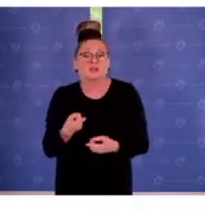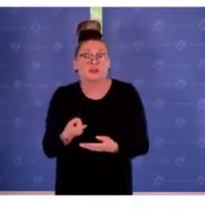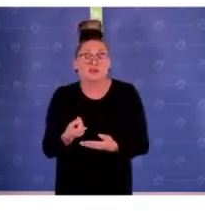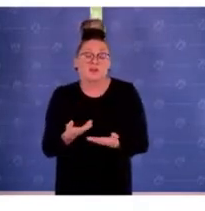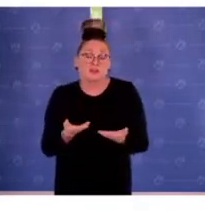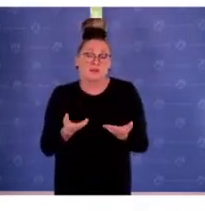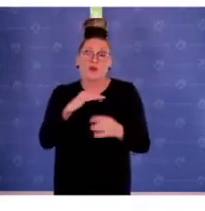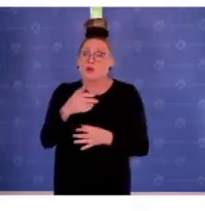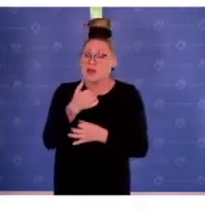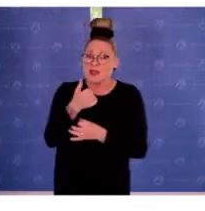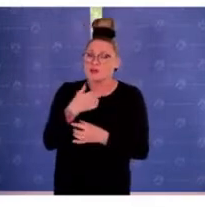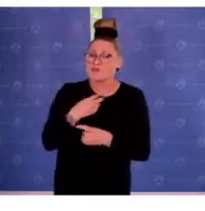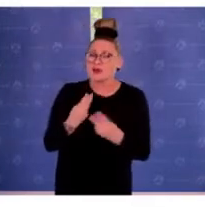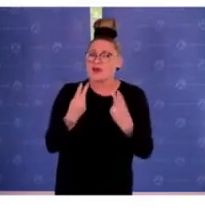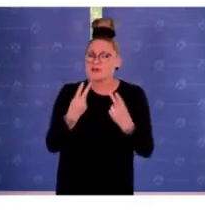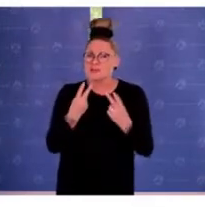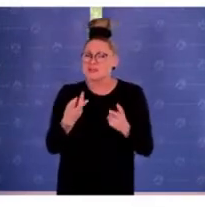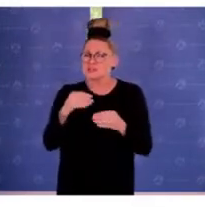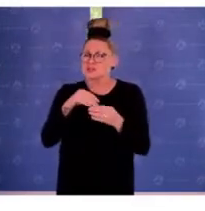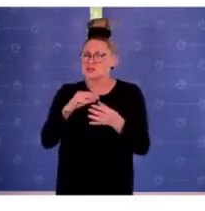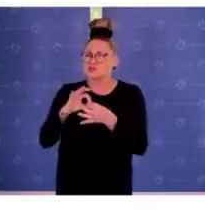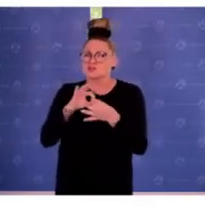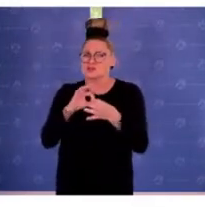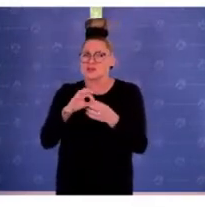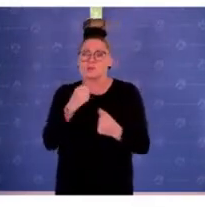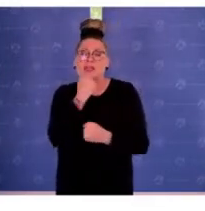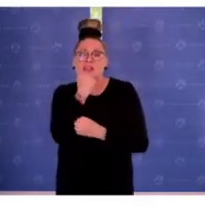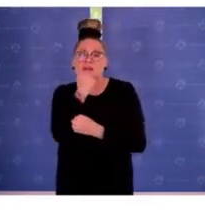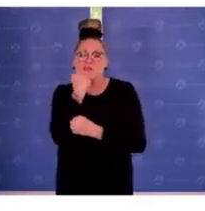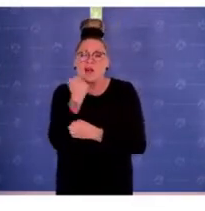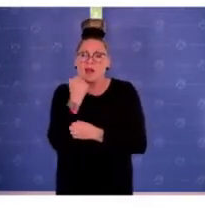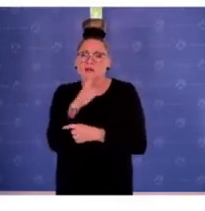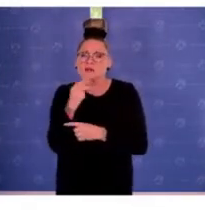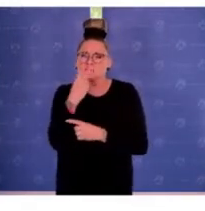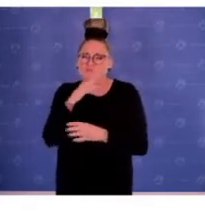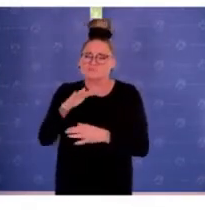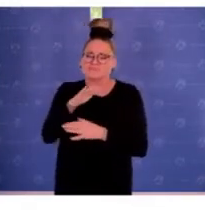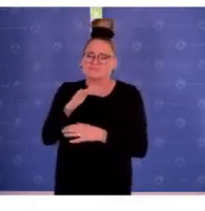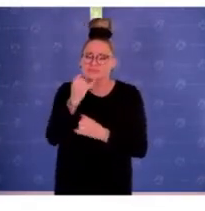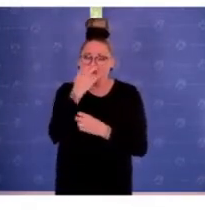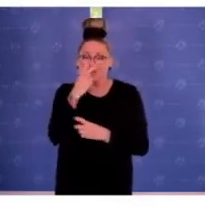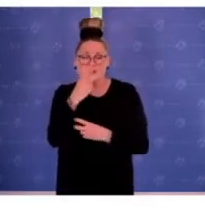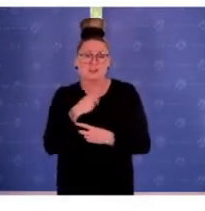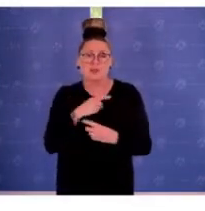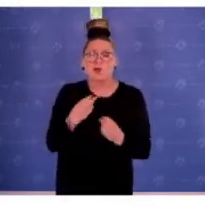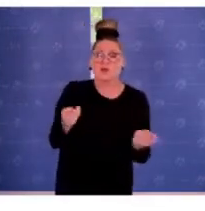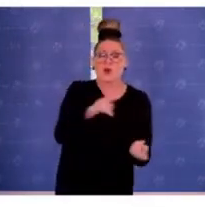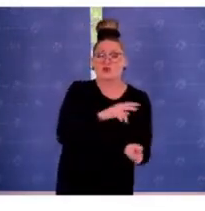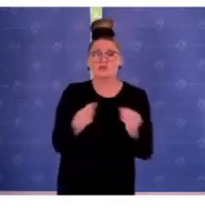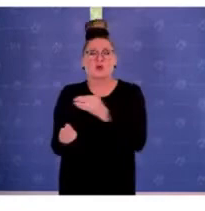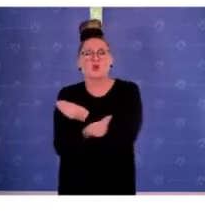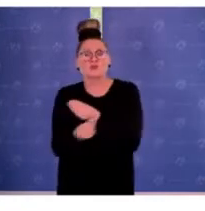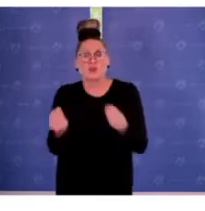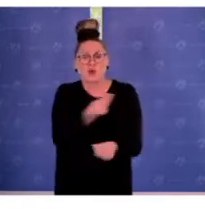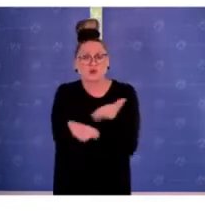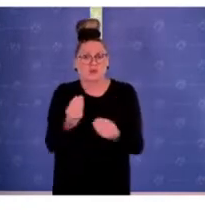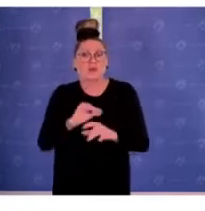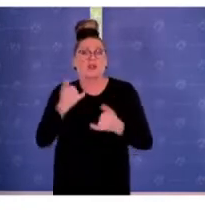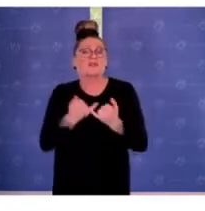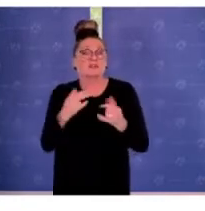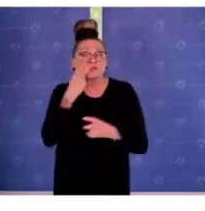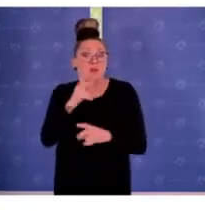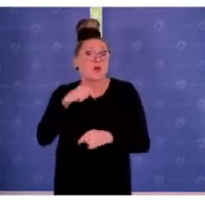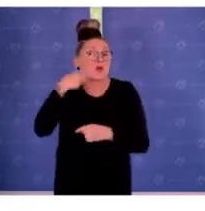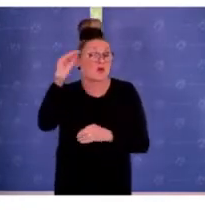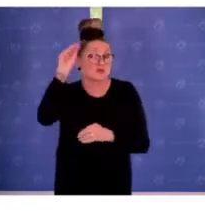eine Frage, ganz konkret in Bezug auf das Gewaltphänomen, einen wechselseitigen Austausch, aber eben auch die Frage weiterer